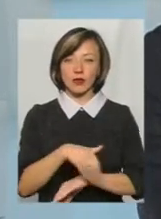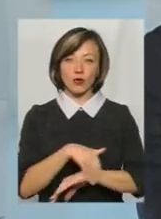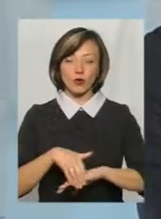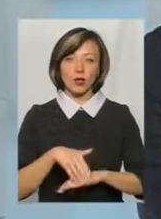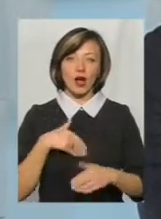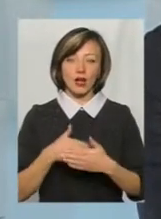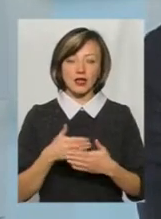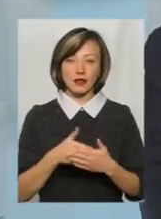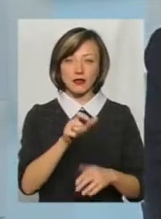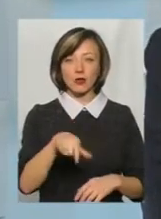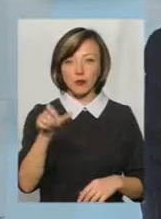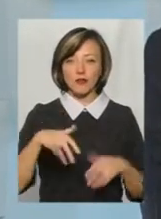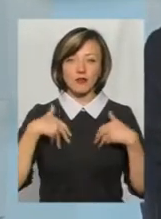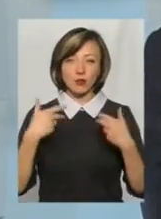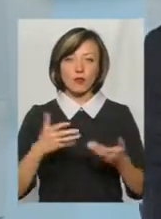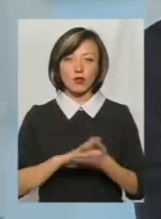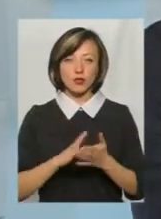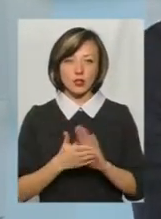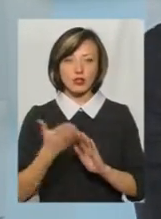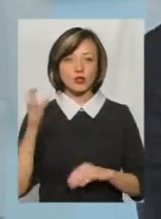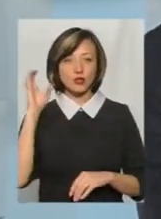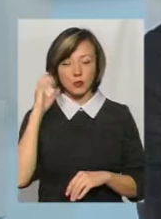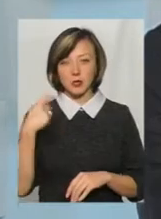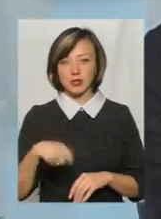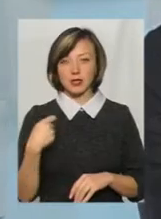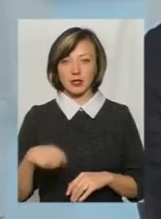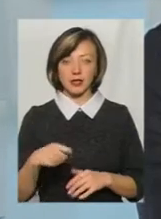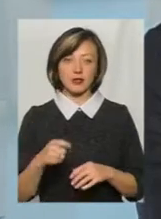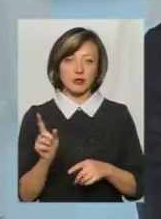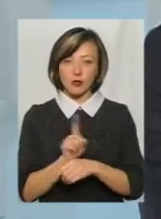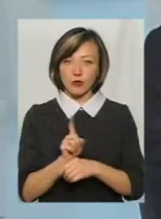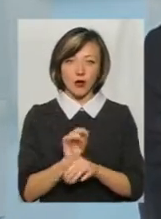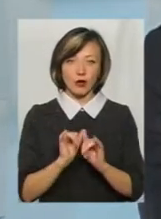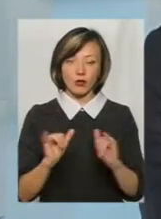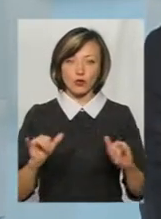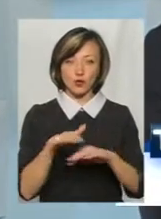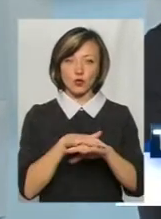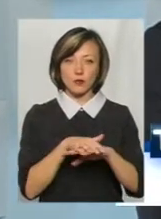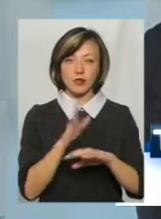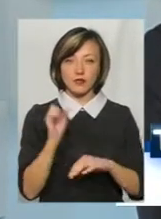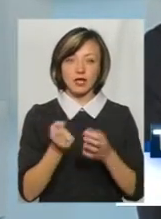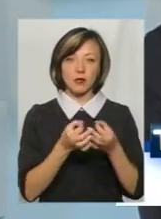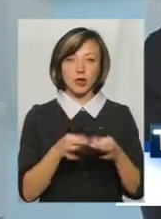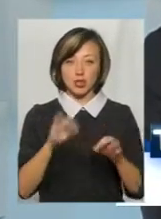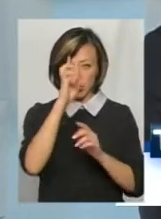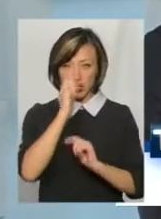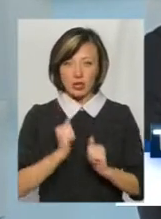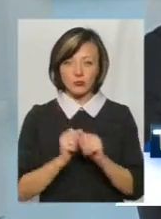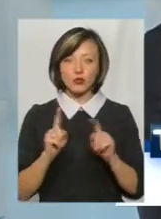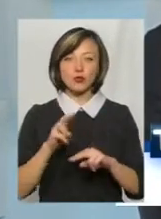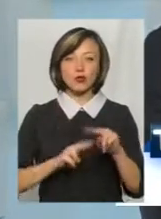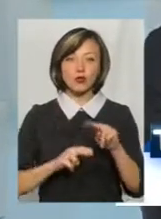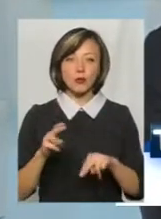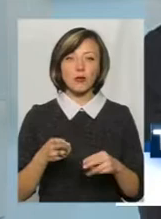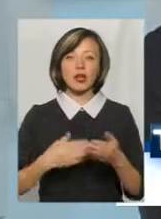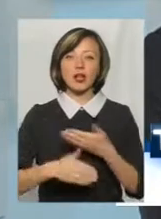Активні громадяни висловлюють позицію, їх чує президент. Це нормальний роздак суспільства, демократична країна, ми щось будуємо.